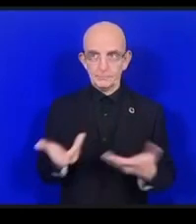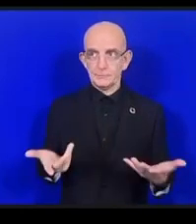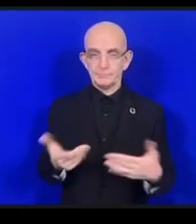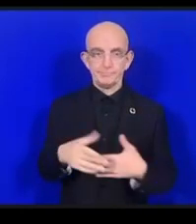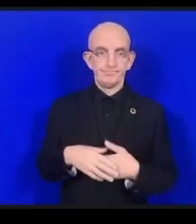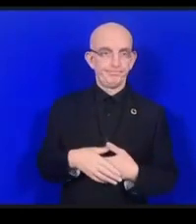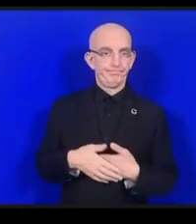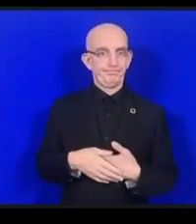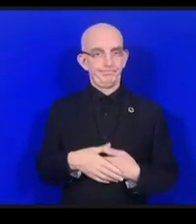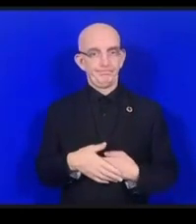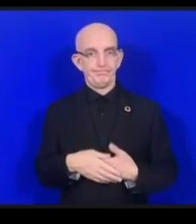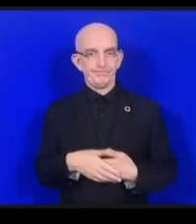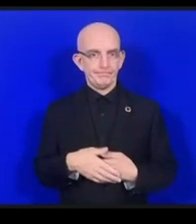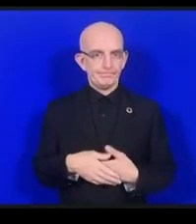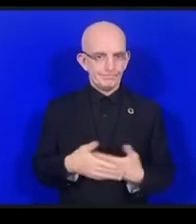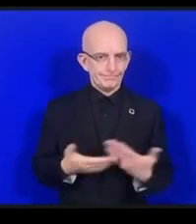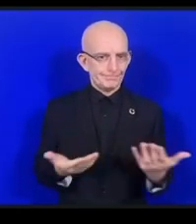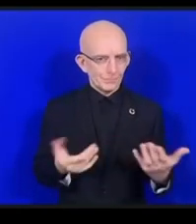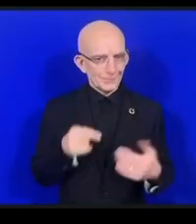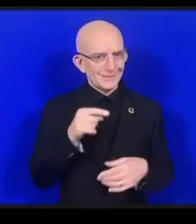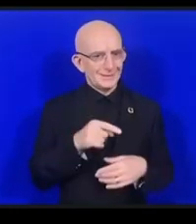教育にも関連してきますし